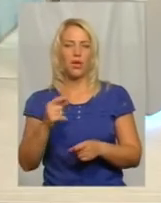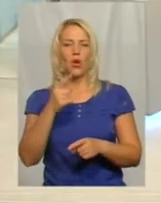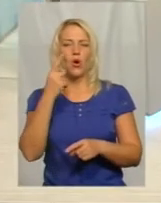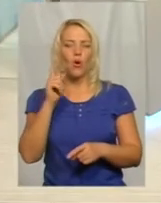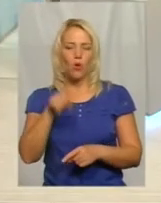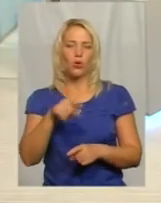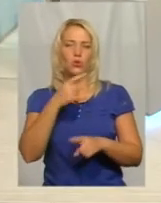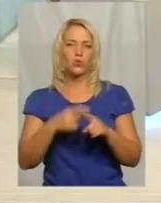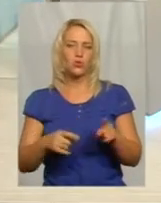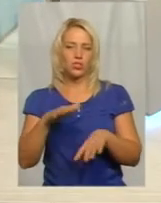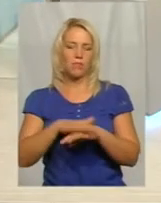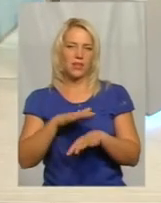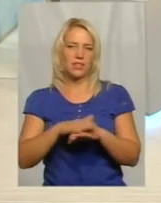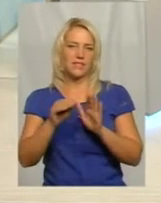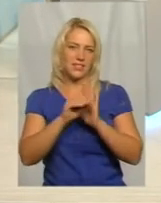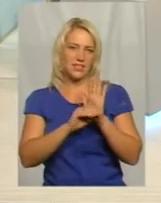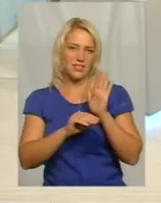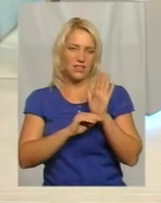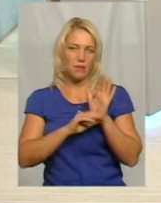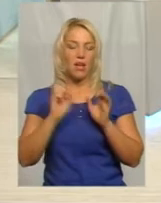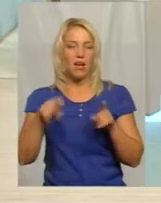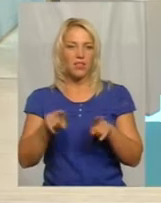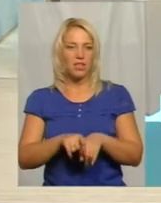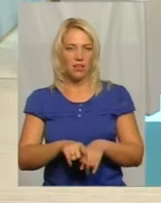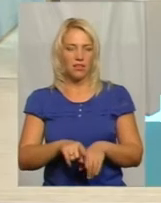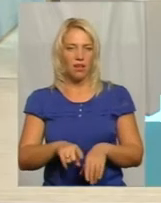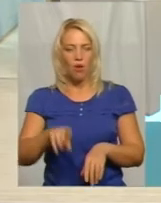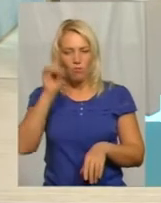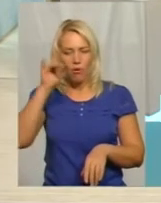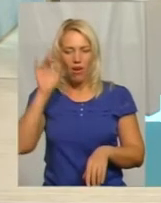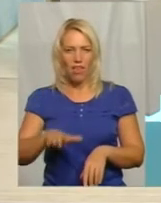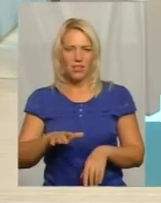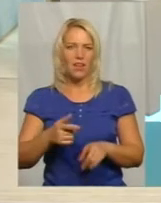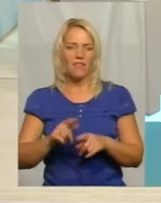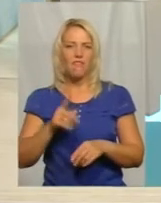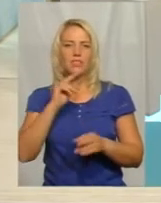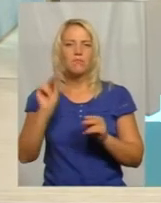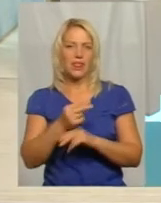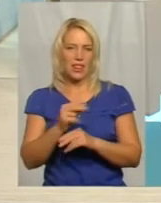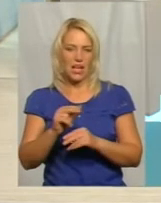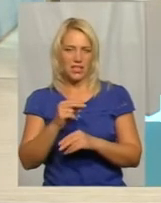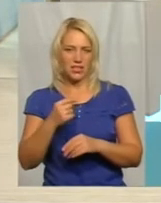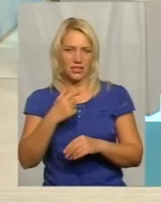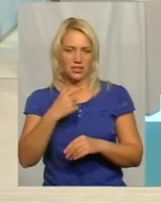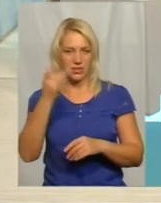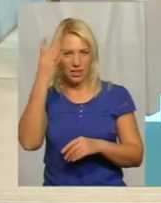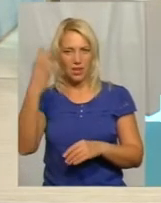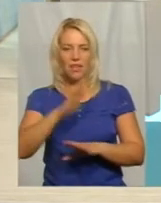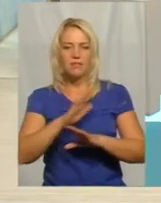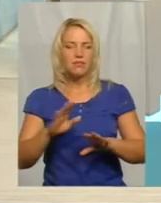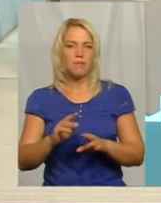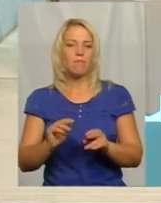системи. А так, звісно, проклятое виспитання мені не дозволило набрати цього